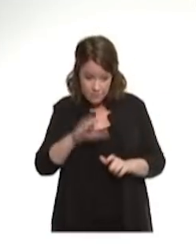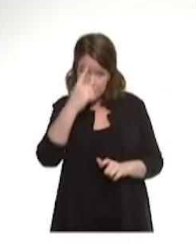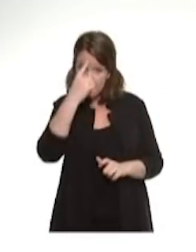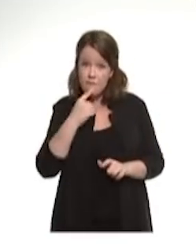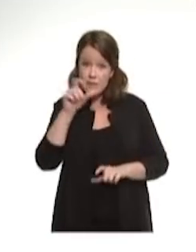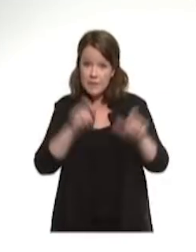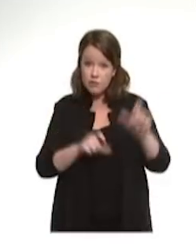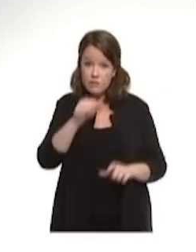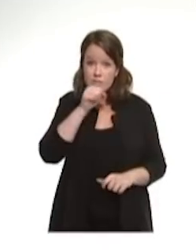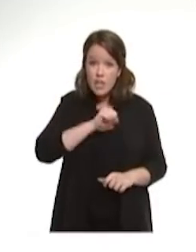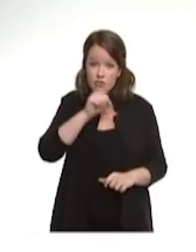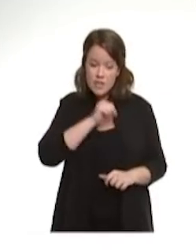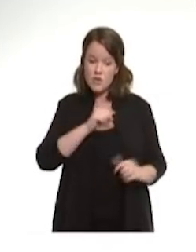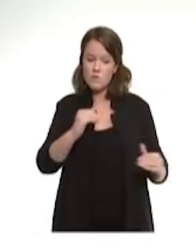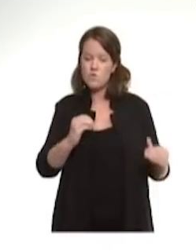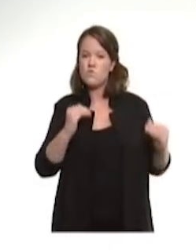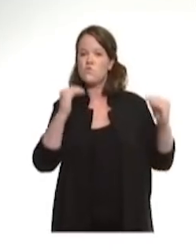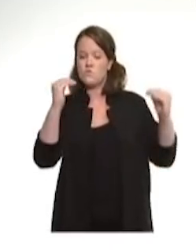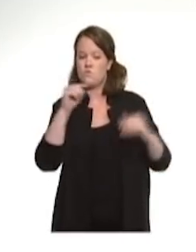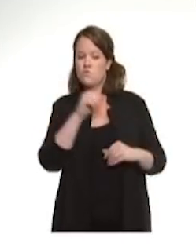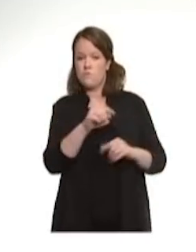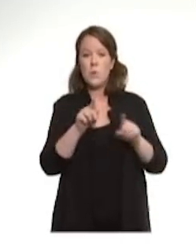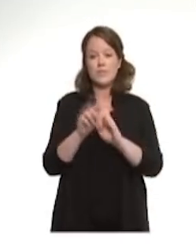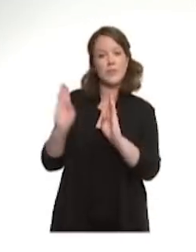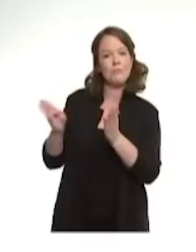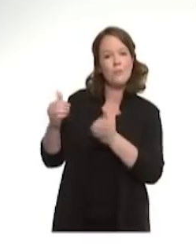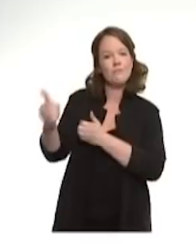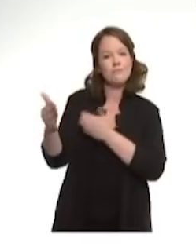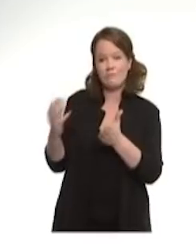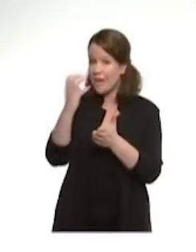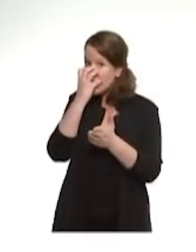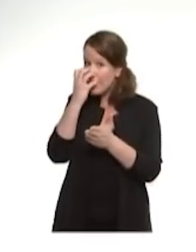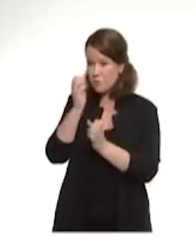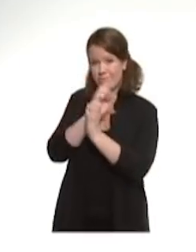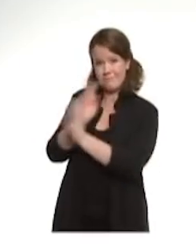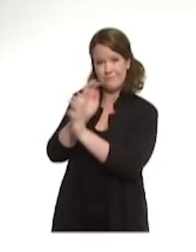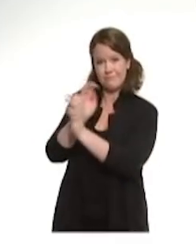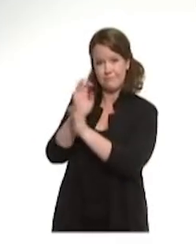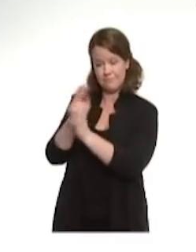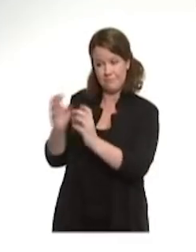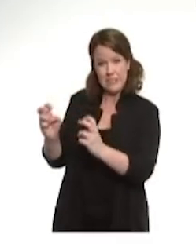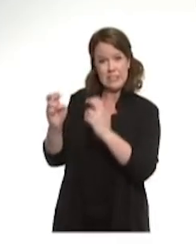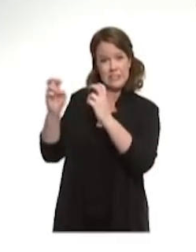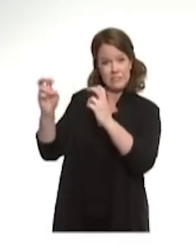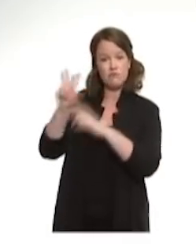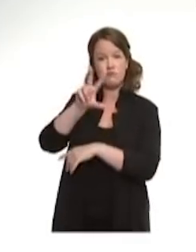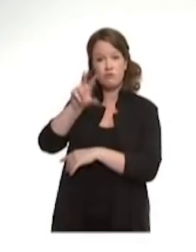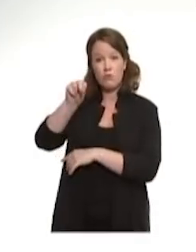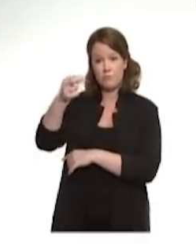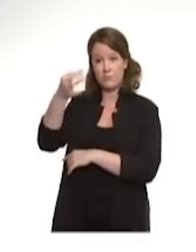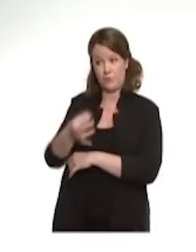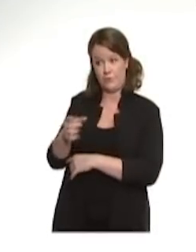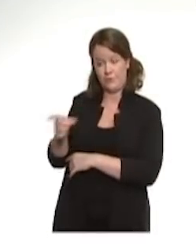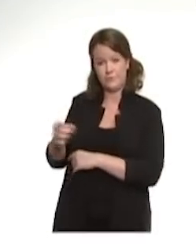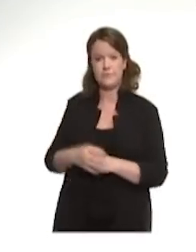très élevée, et vous le voyez, un taux d'occupation des réanimations par les malades atteints du coronavirus qui a atteint les 30%.